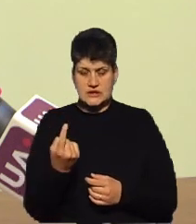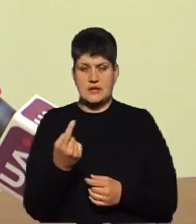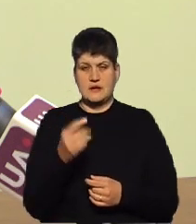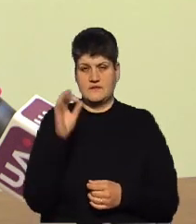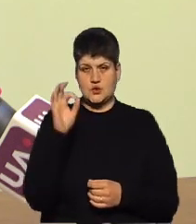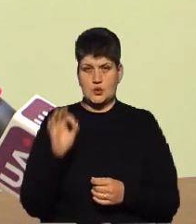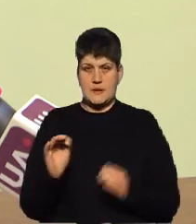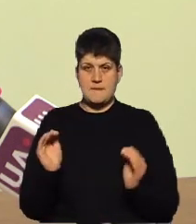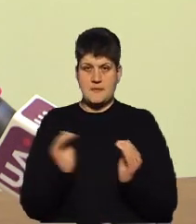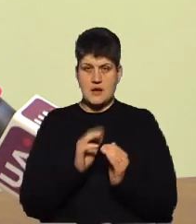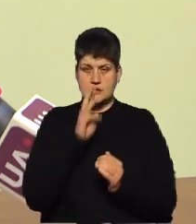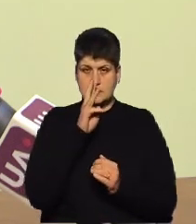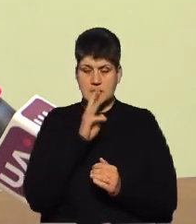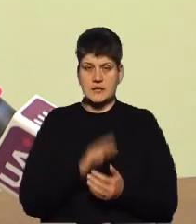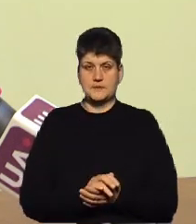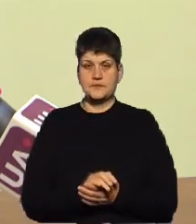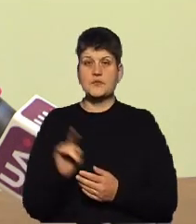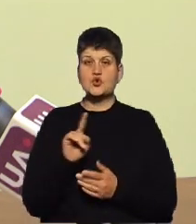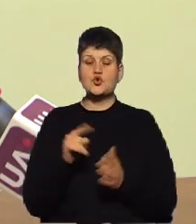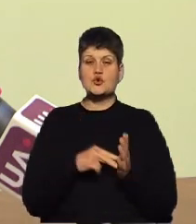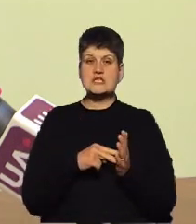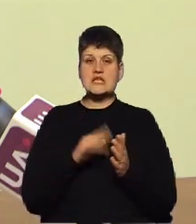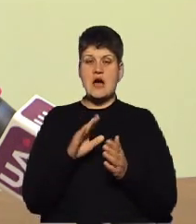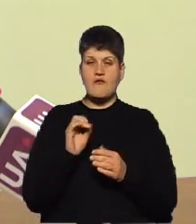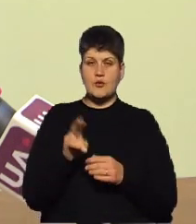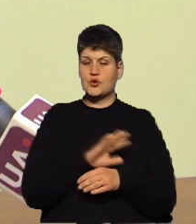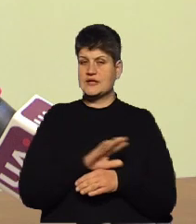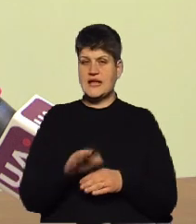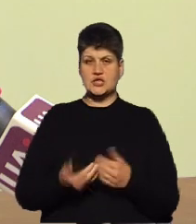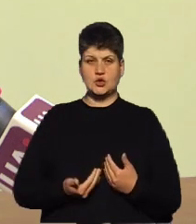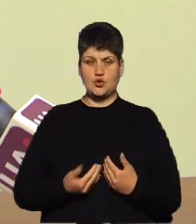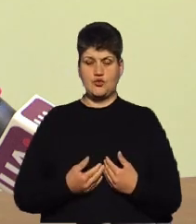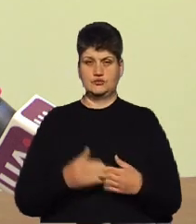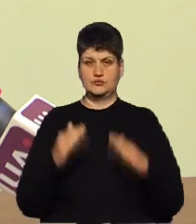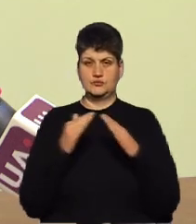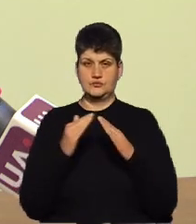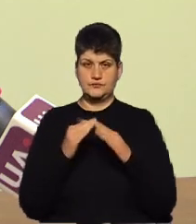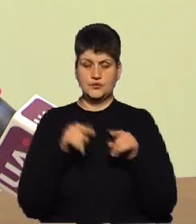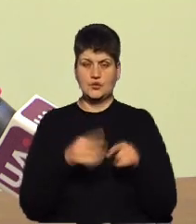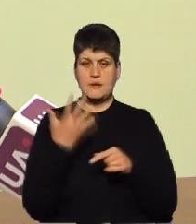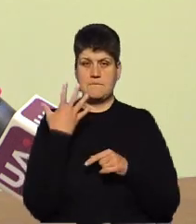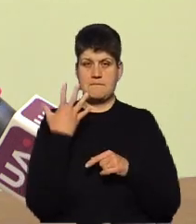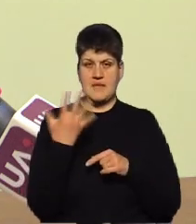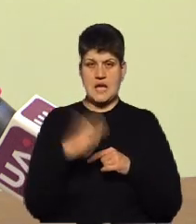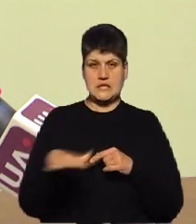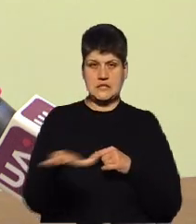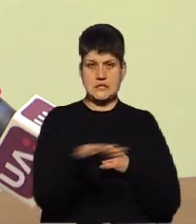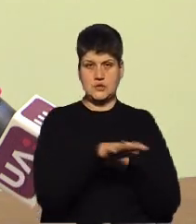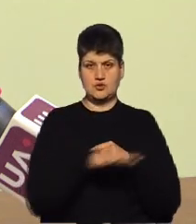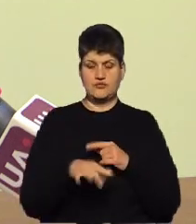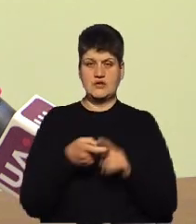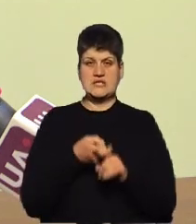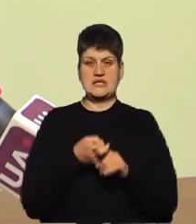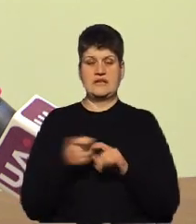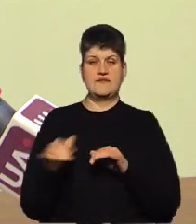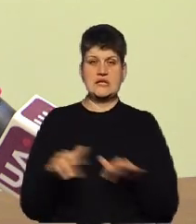Щодо ставок по нежитловій нерухомості, то тут в нас є 5 зон, вони залежать від виду діяльності